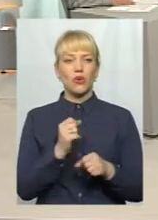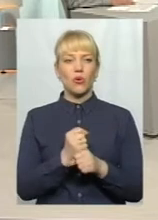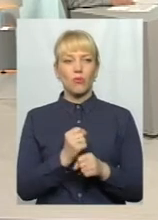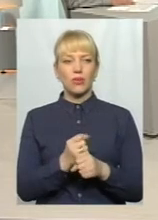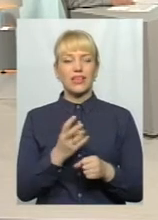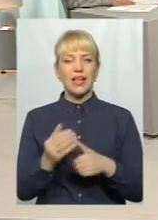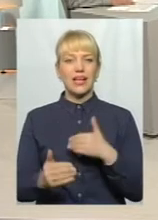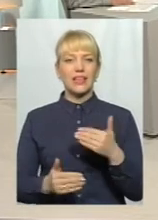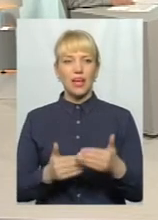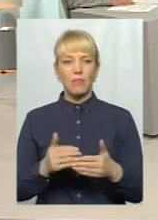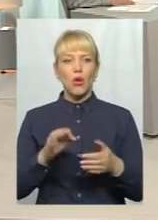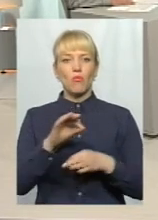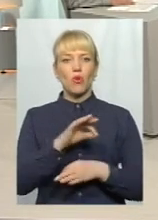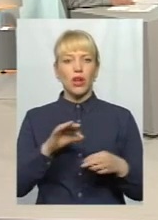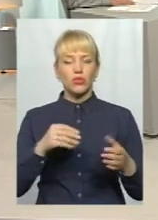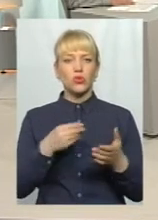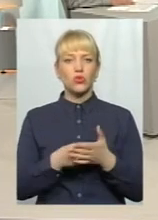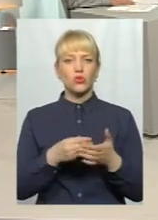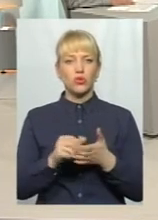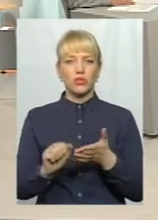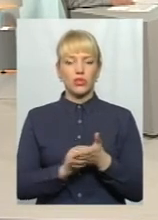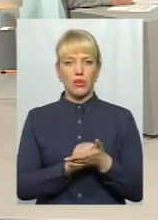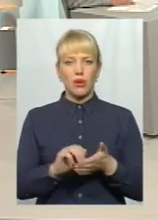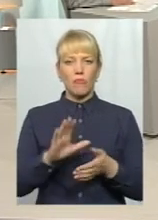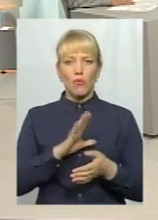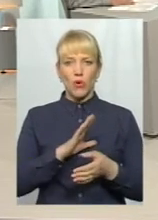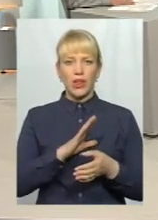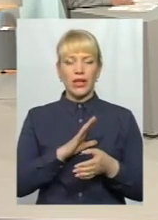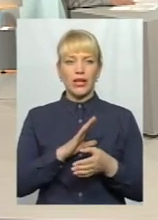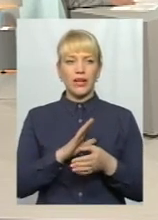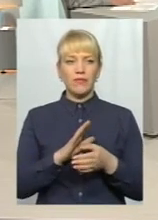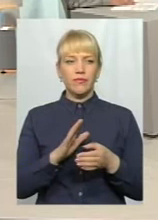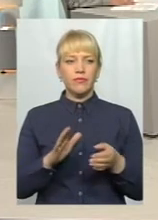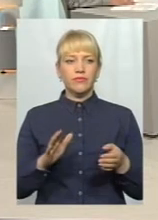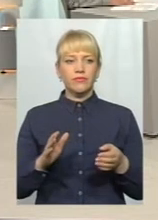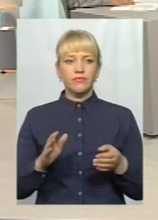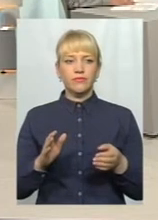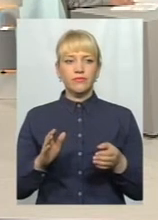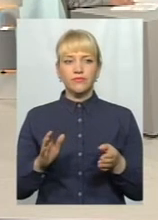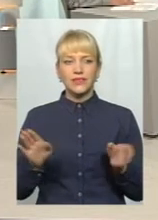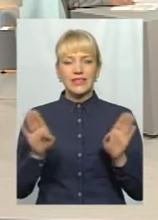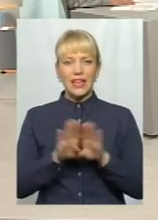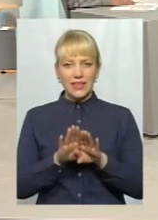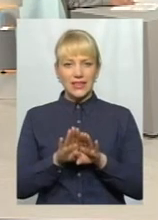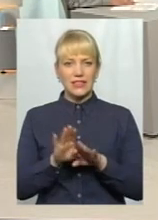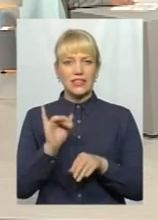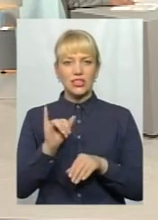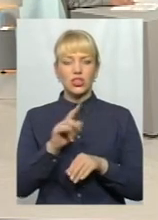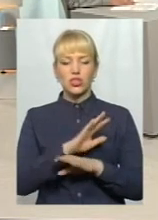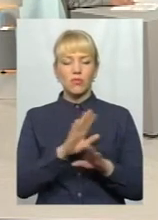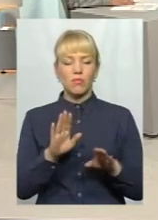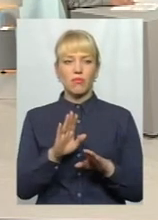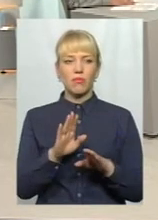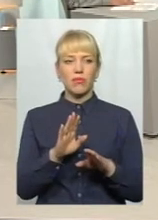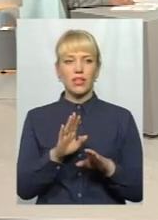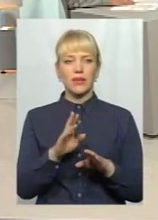документації, вони були закриті, скажімо так, і для того, щоб ми потім не дивилися на тим, чим саме може